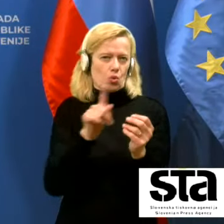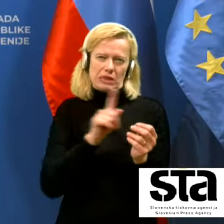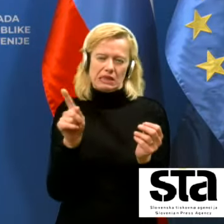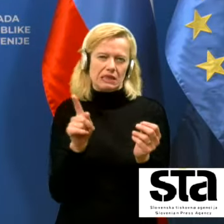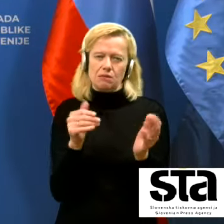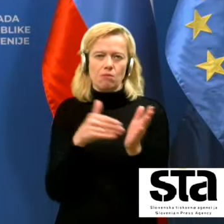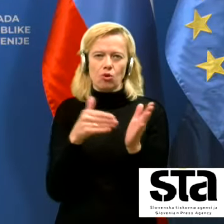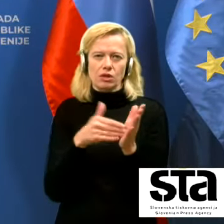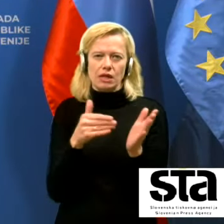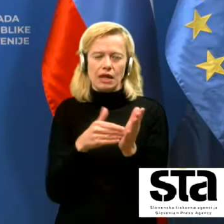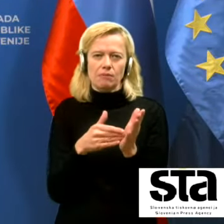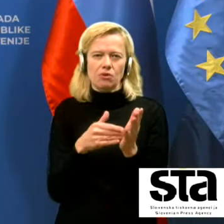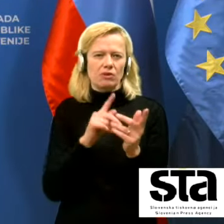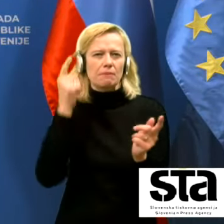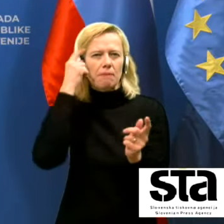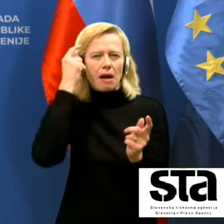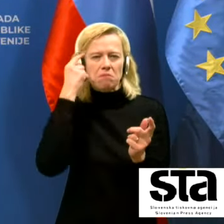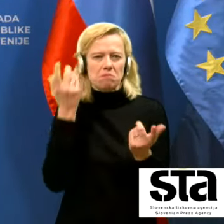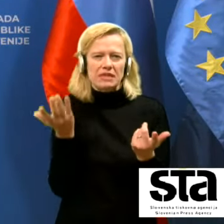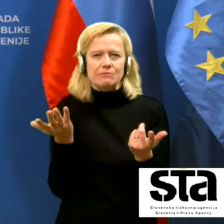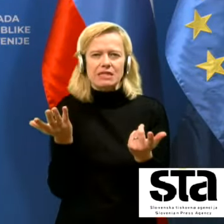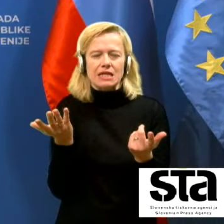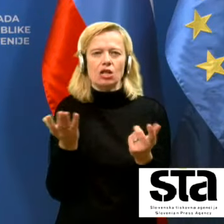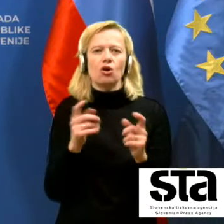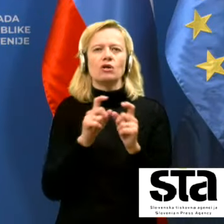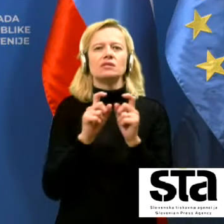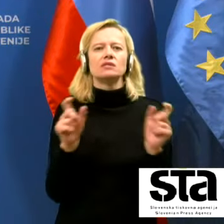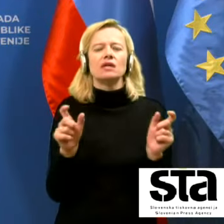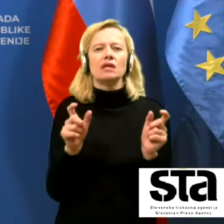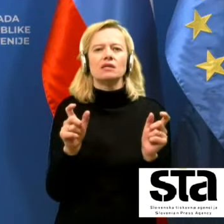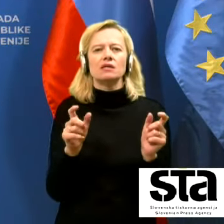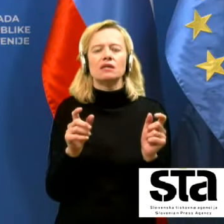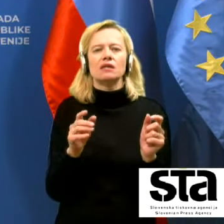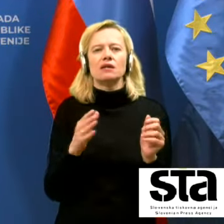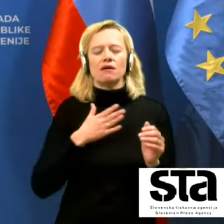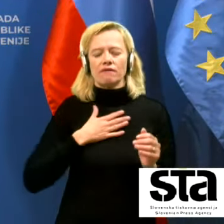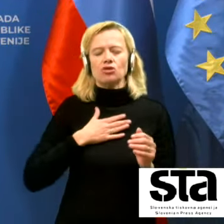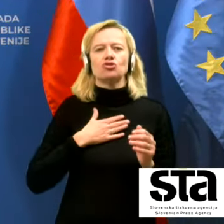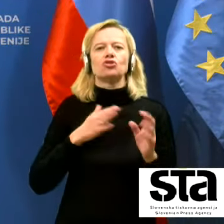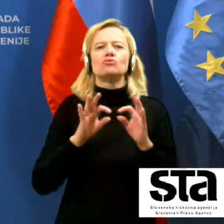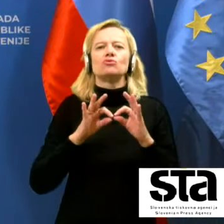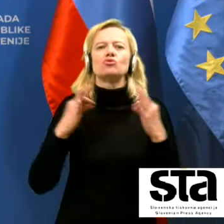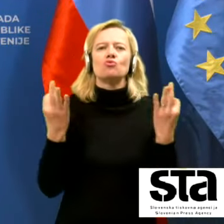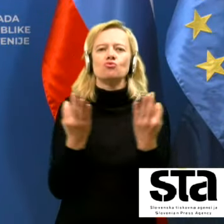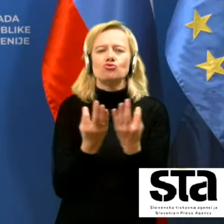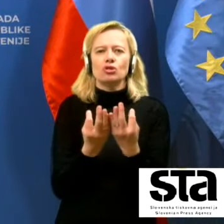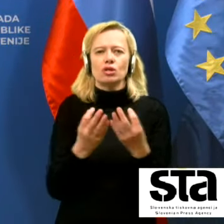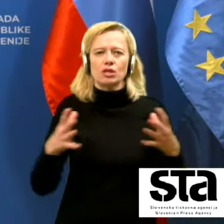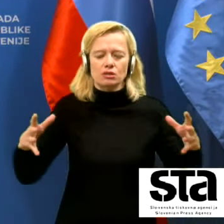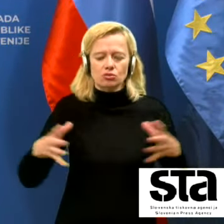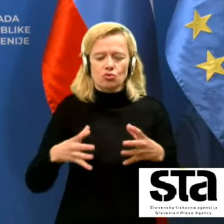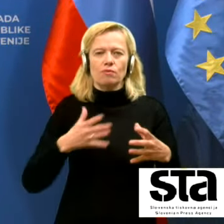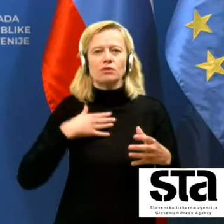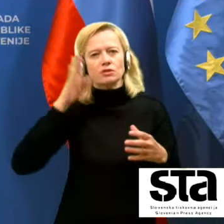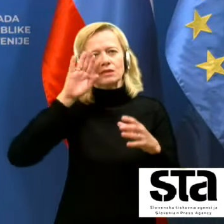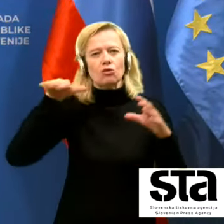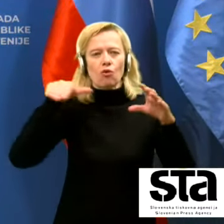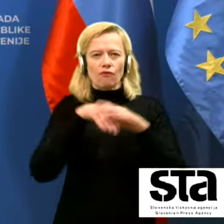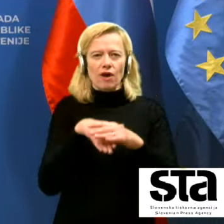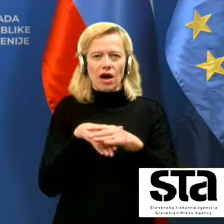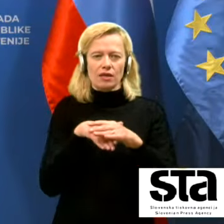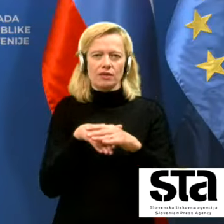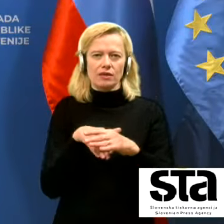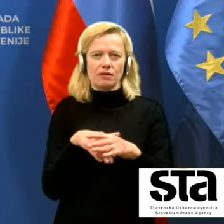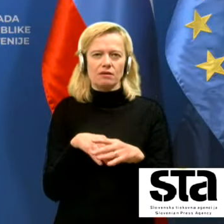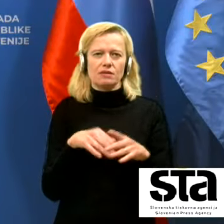tudi znotraj naših okoli ožih skupnosti družine stanovanja pač